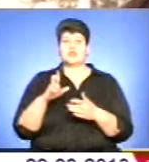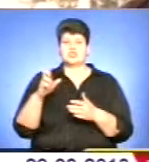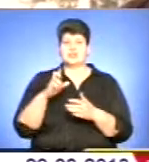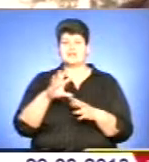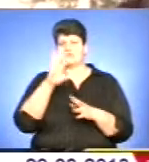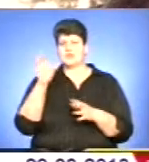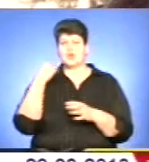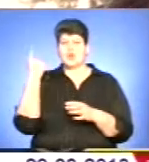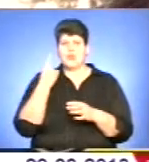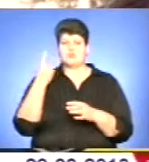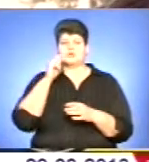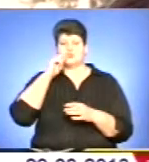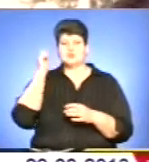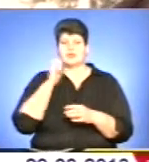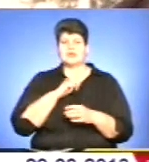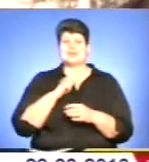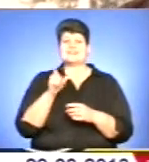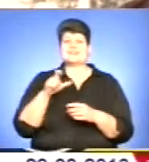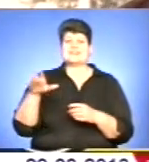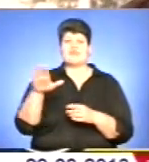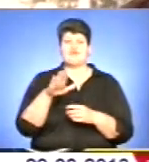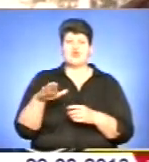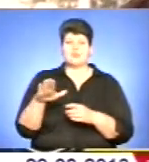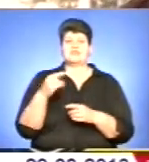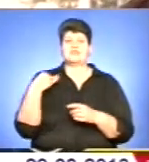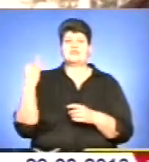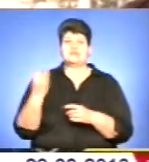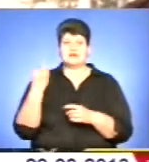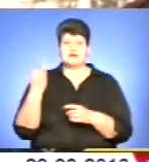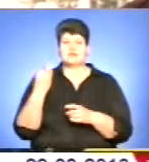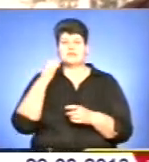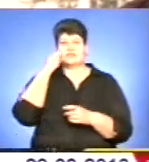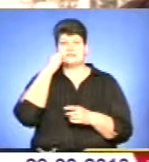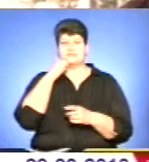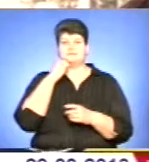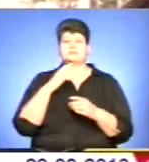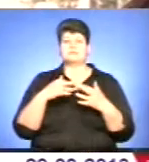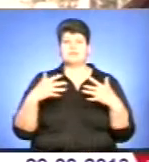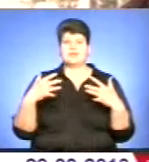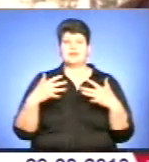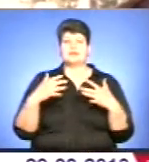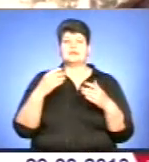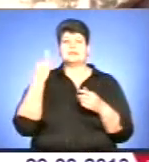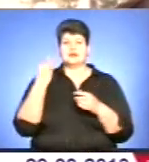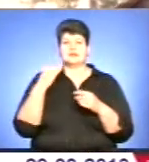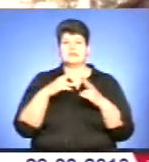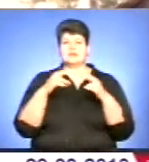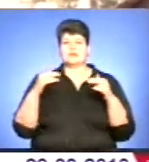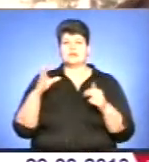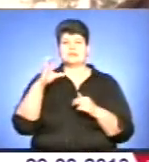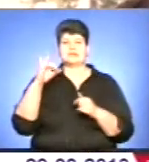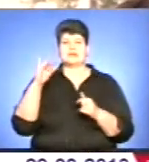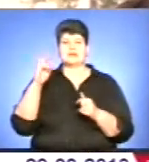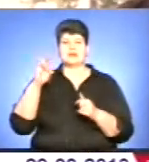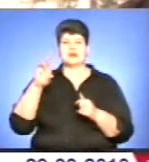із сілою України, і навіть із Європи, щоб вони цікавилися старовиною, цікавилися замком Синявським, цікавилися бережанами.